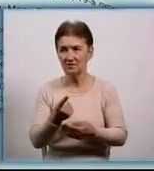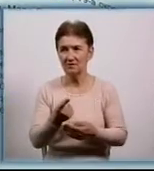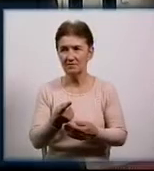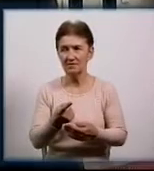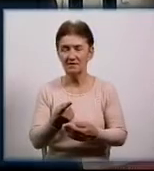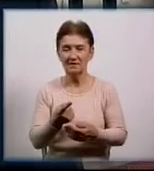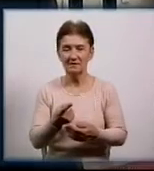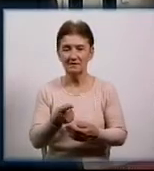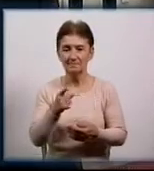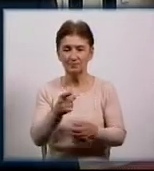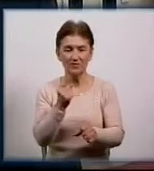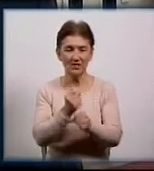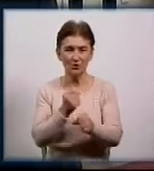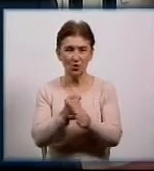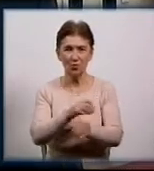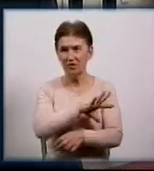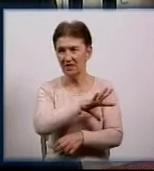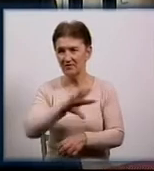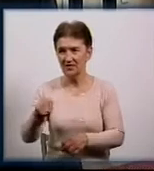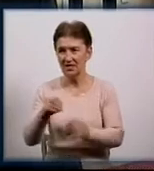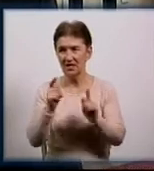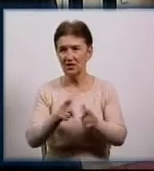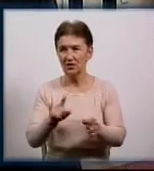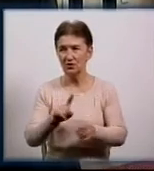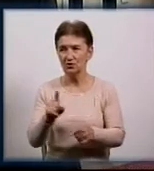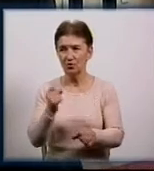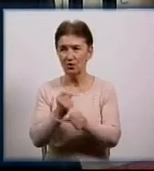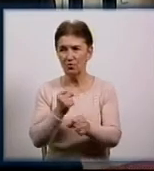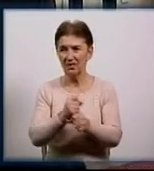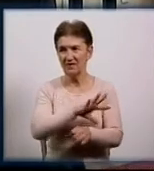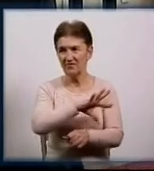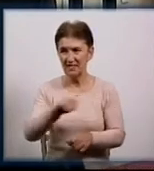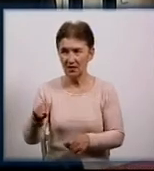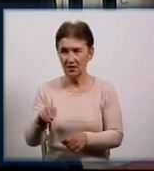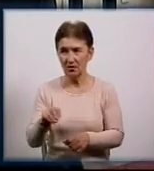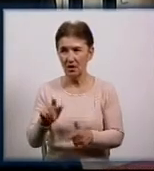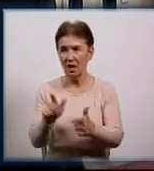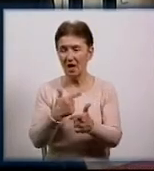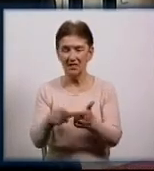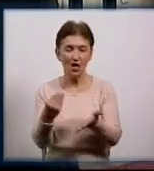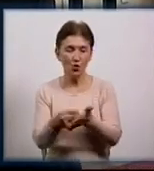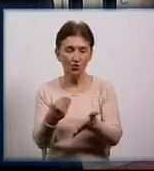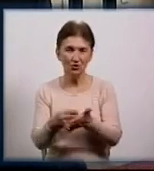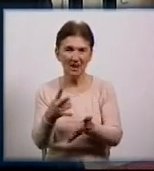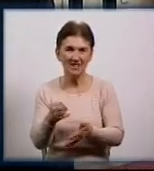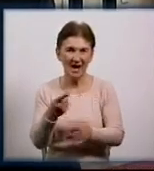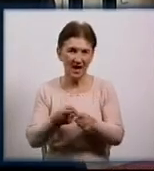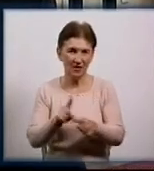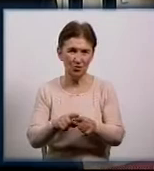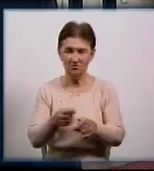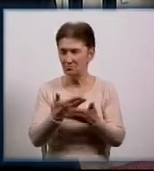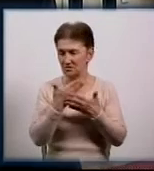робити всіх. Ми згодні, що доцільно робити всіх, але коштів на це немає. Там